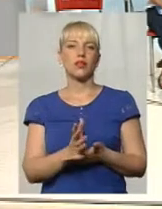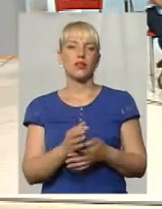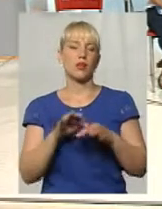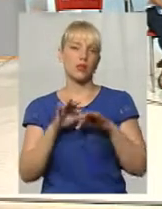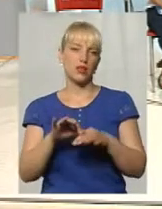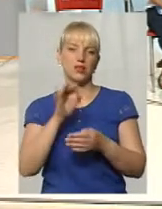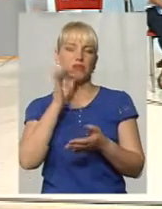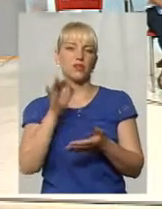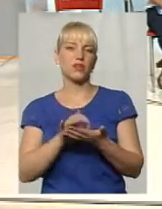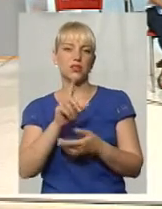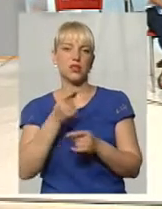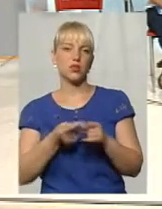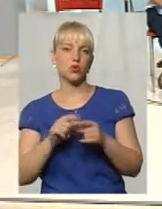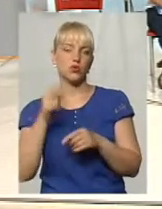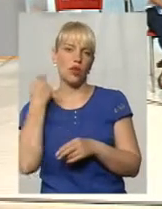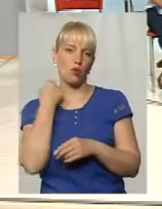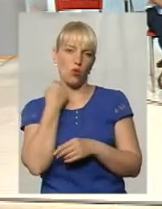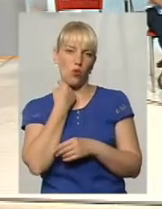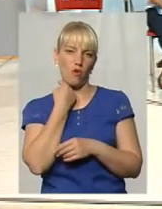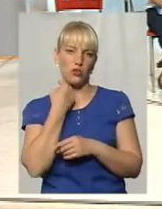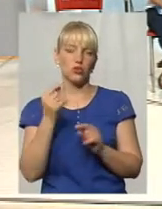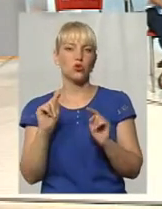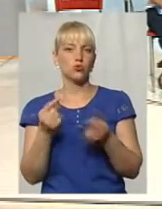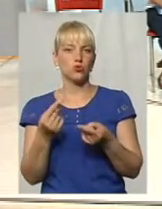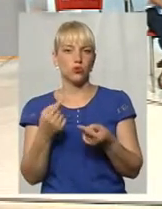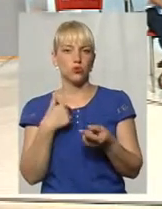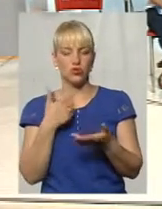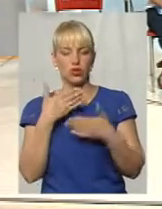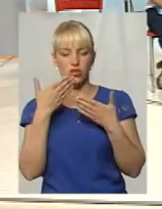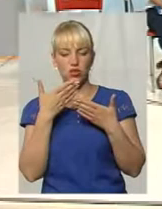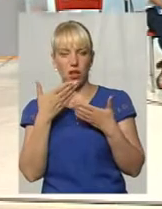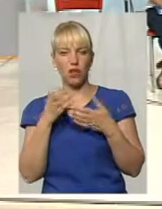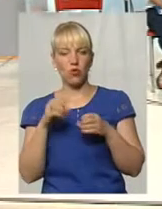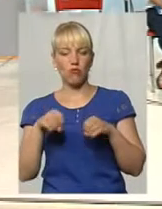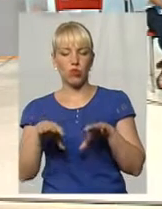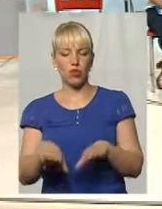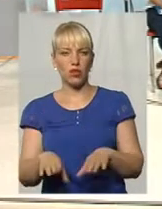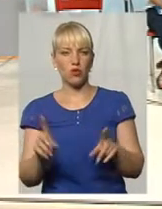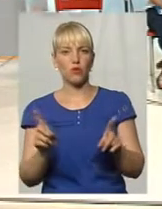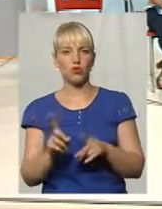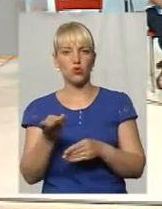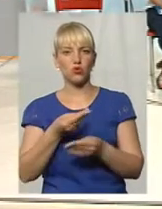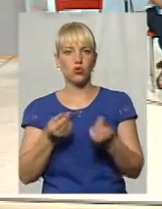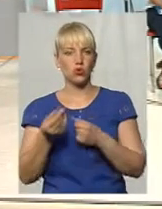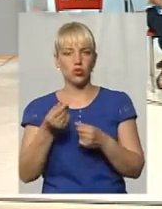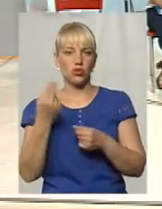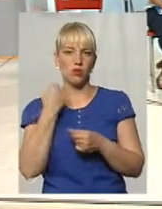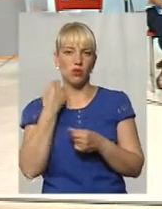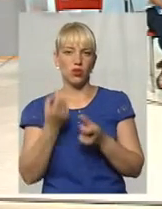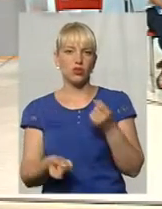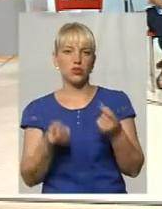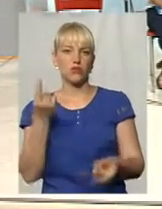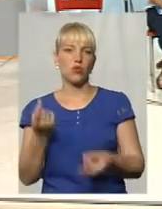відповідальність за цю заборгованість? Чому я читаю в постанові, що штучні боли створилися